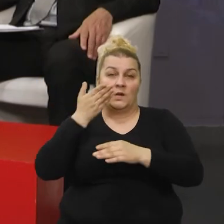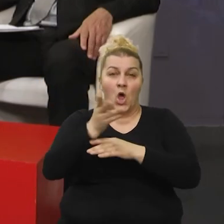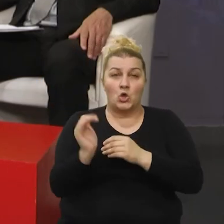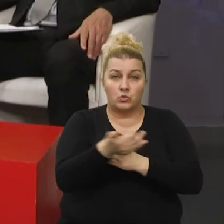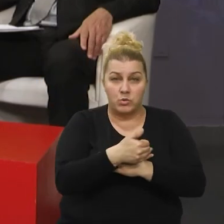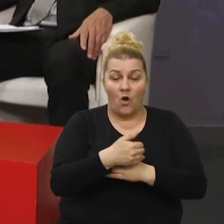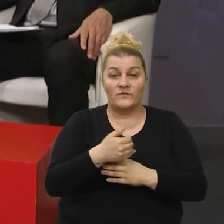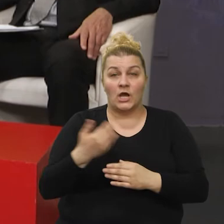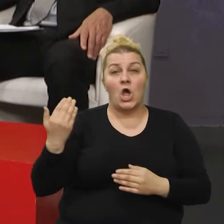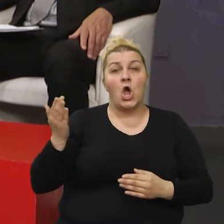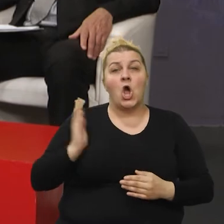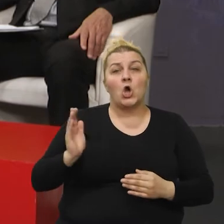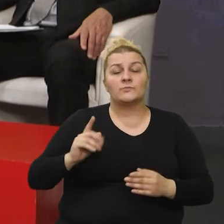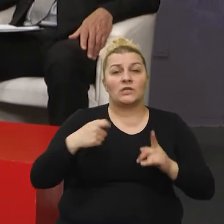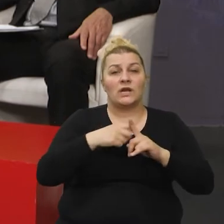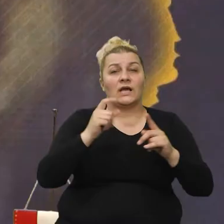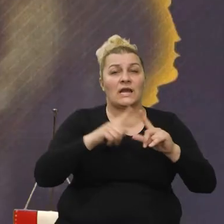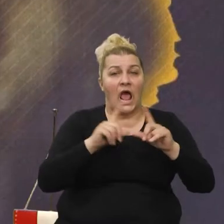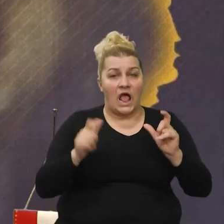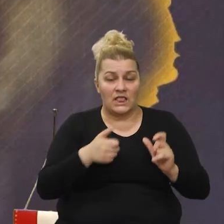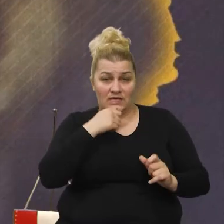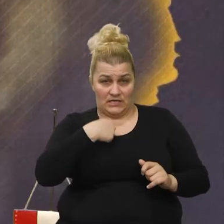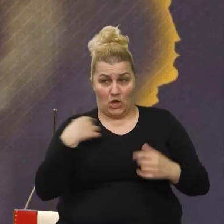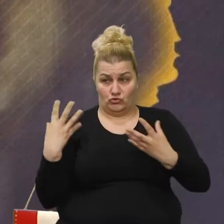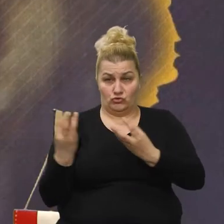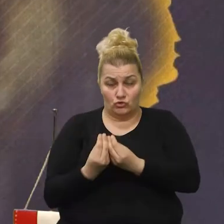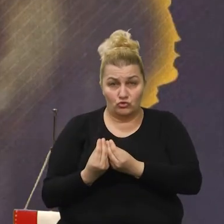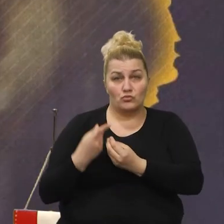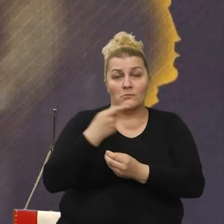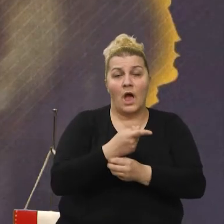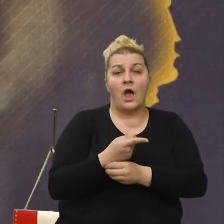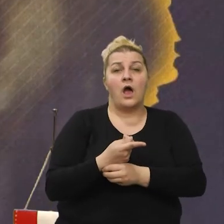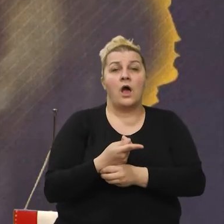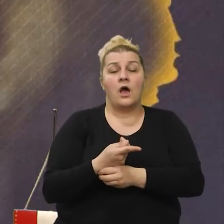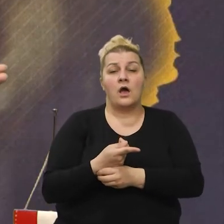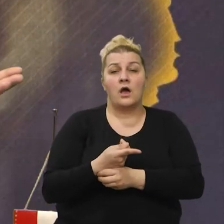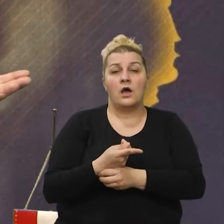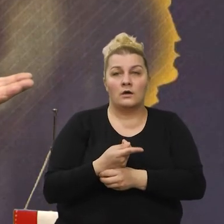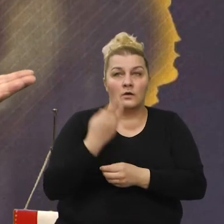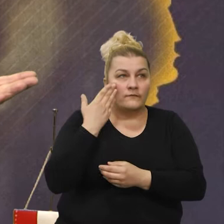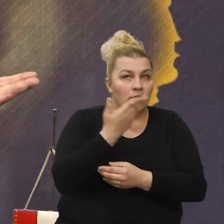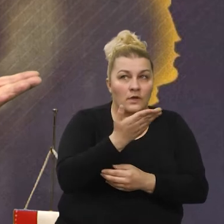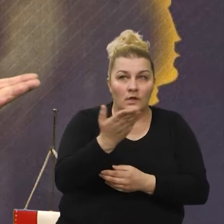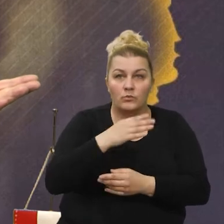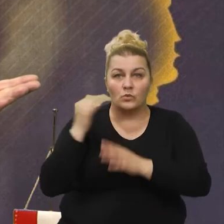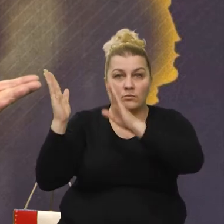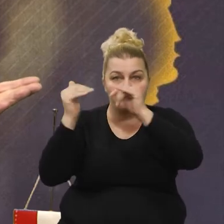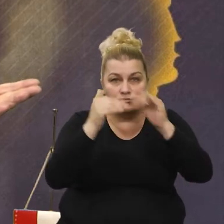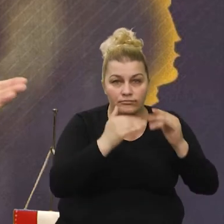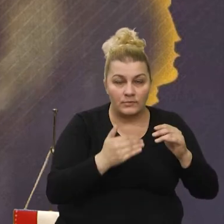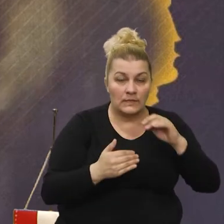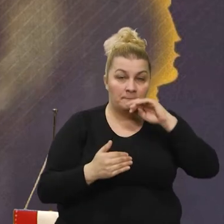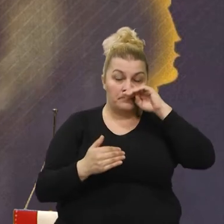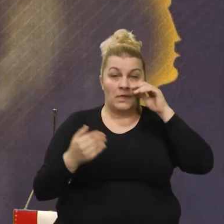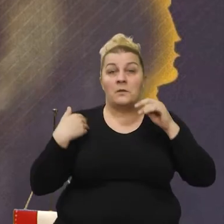Dubrovnik, ja i gospodin Kralj iz trezulte brigade, onda je on me dekao, pa vidiš ti, ovdje su sve srušili. I